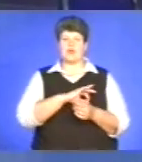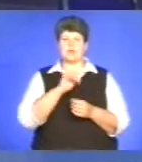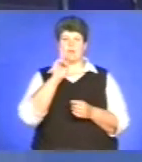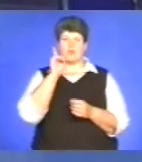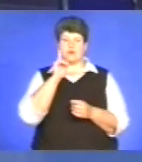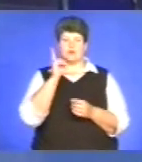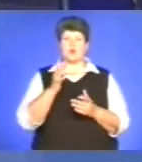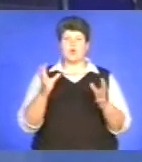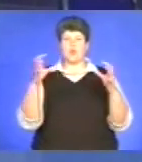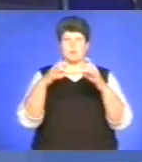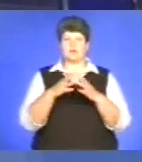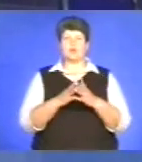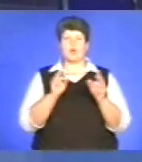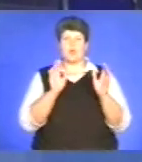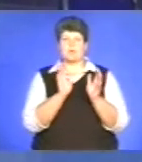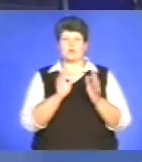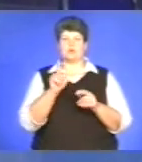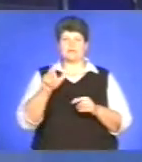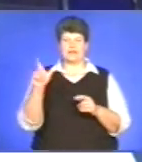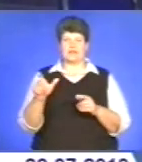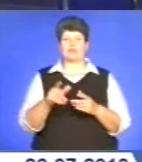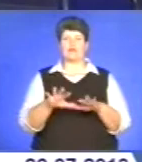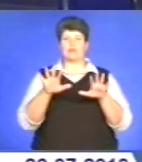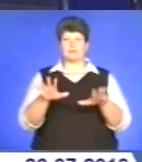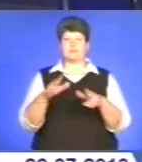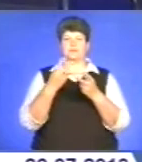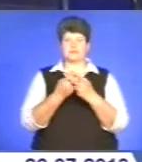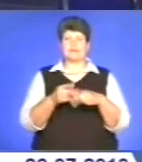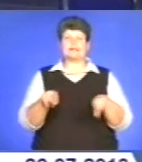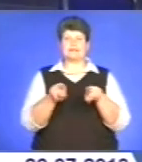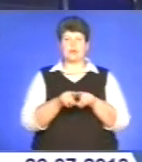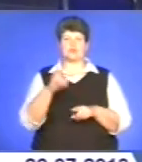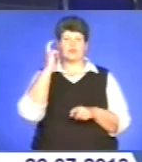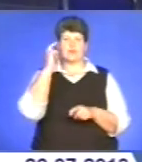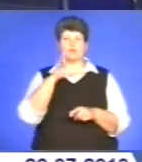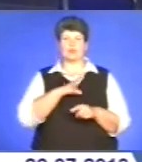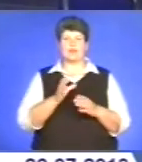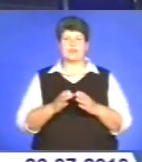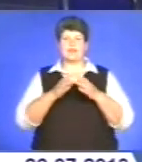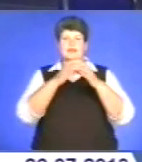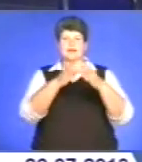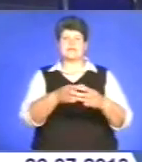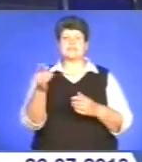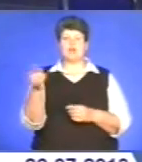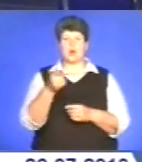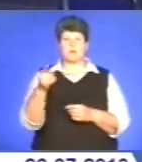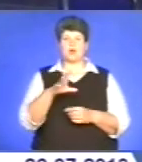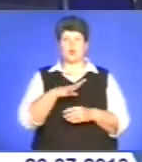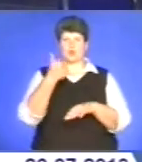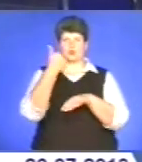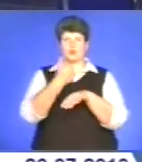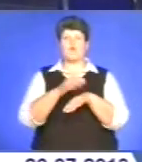людей в місцях позбавлення волі. Також на святкуванні у Києві побувала делегація з Тернопільщини, якого чолив голова